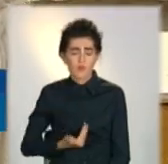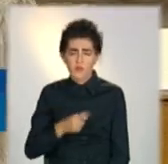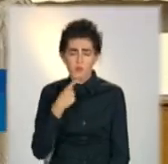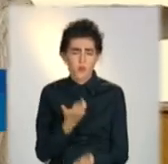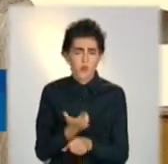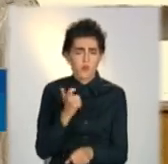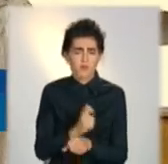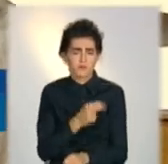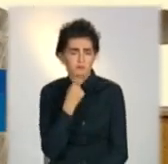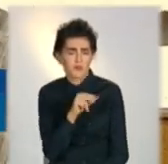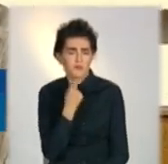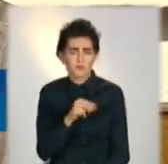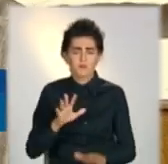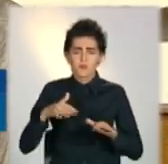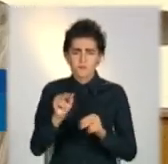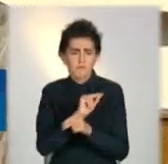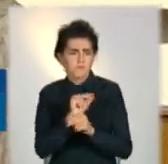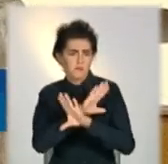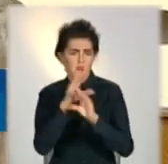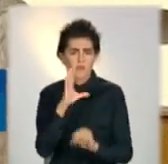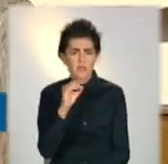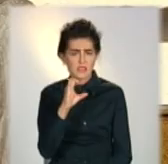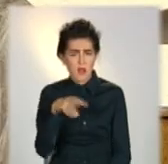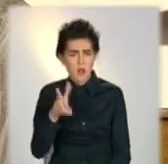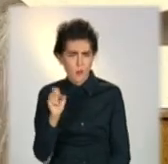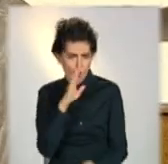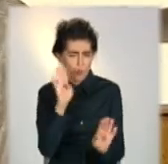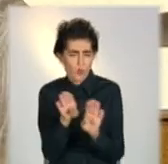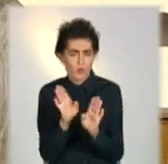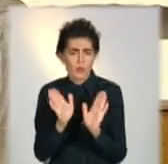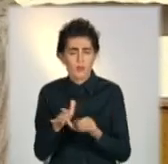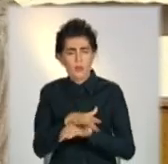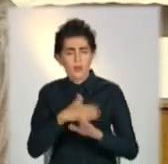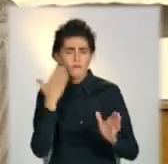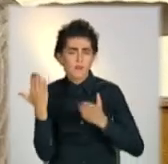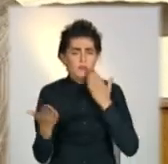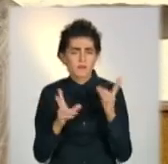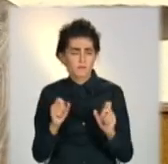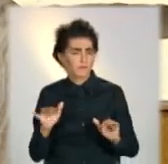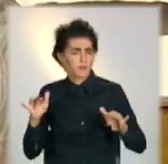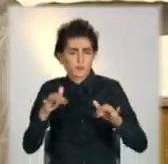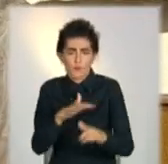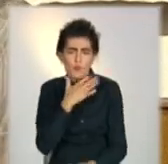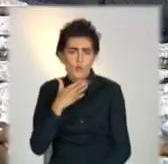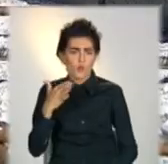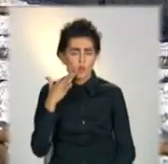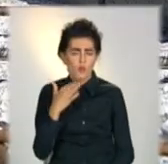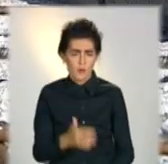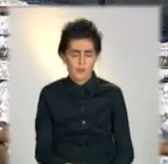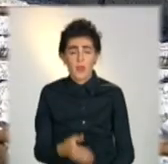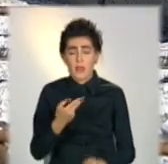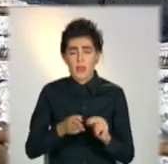такого качіства пірс, зробили ремонт, тут народ би гуляв, тому що народ виселку у нас пішов просто масово.